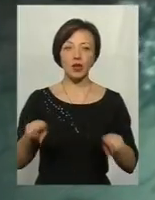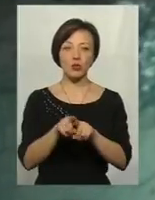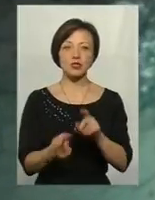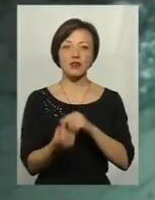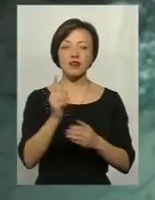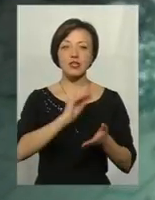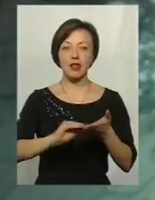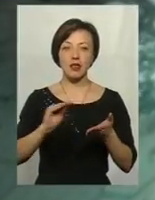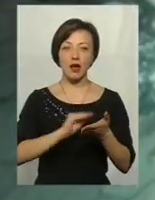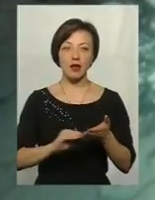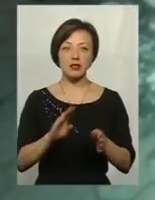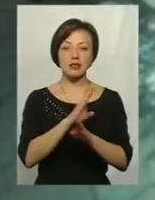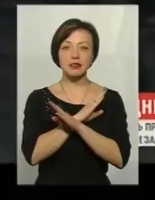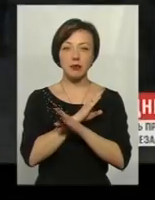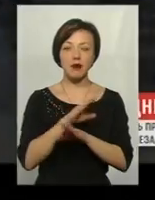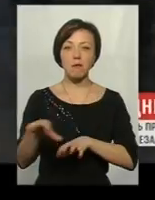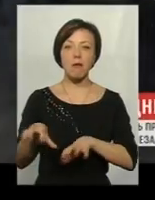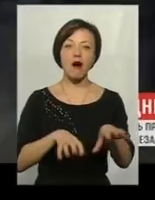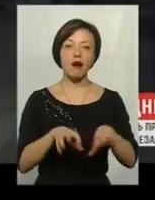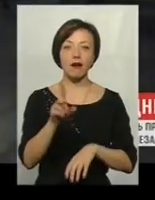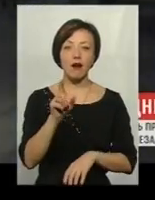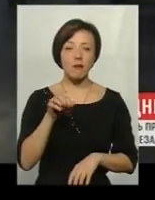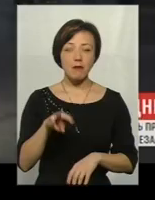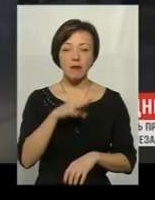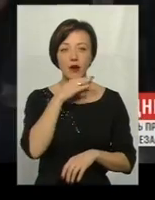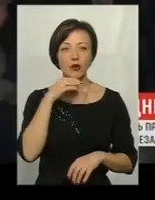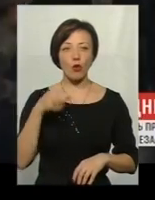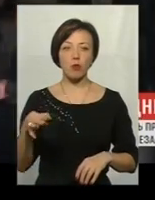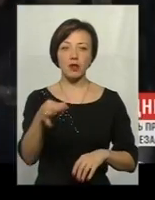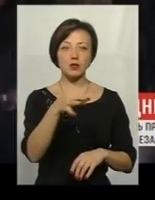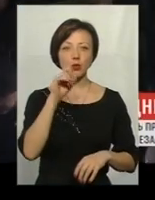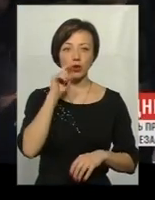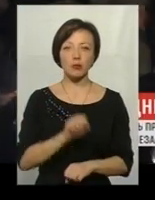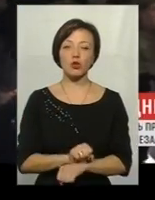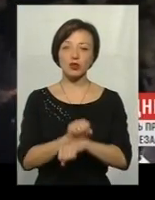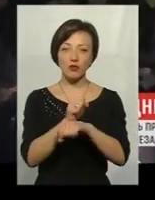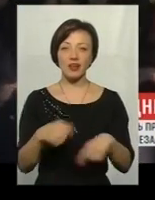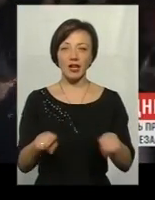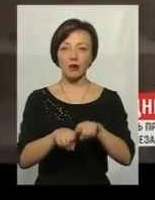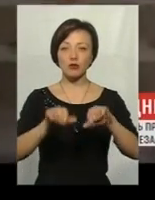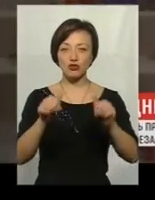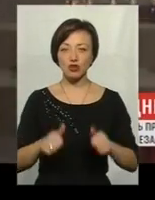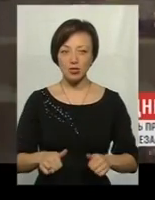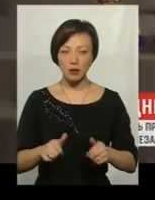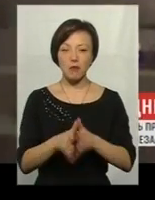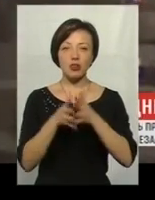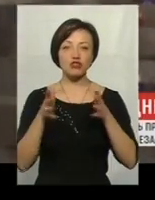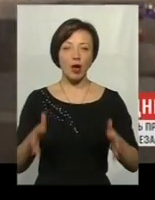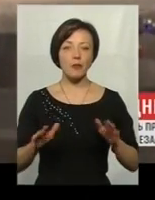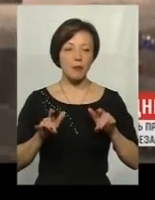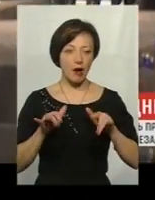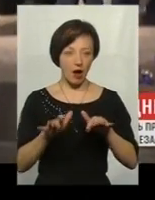'явився напис «Смерть баригам». Зазначу, в багатьох областях України протестувальники таким чином та більш масштабними